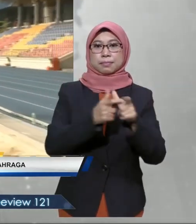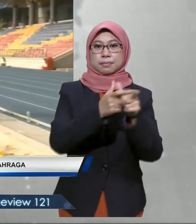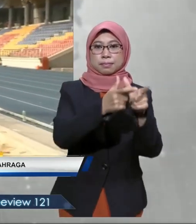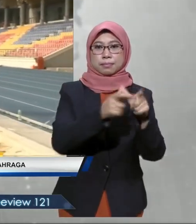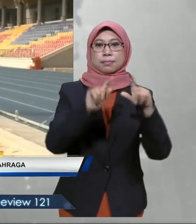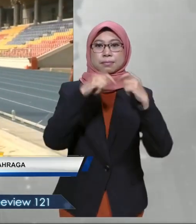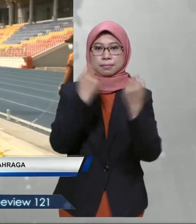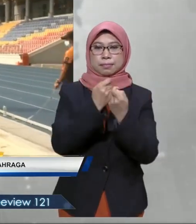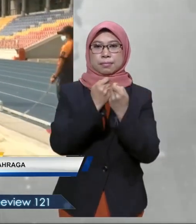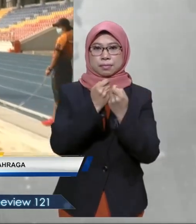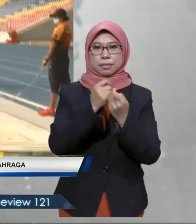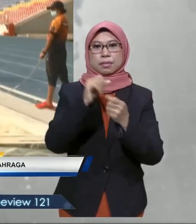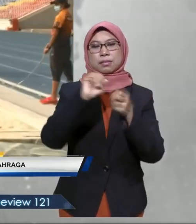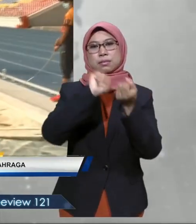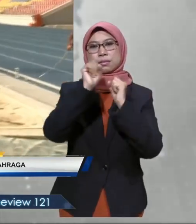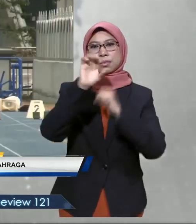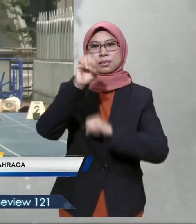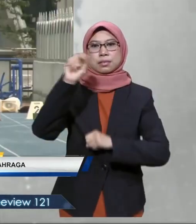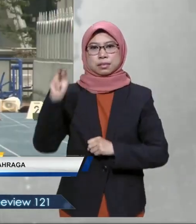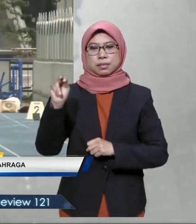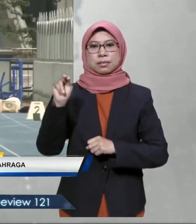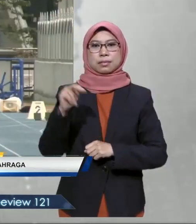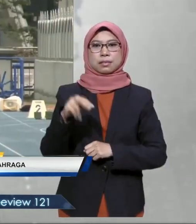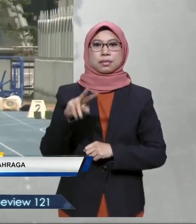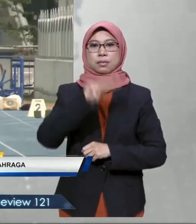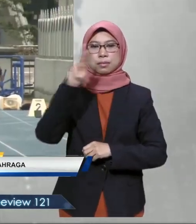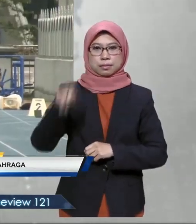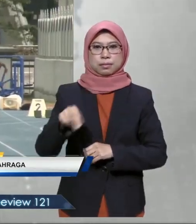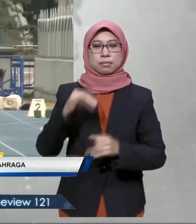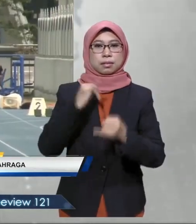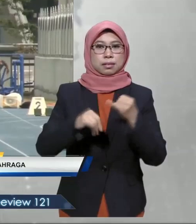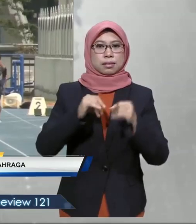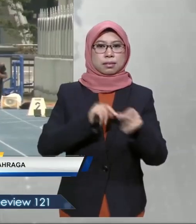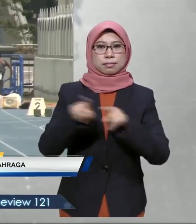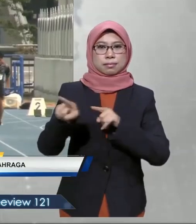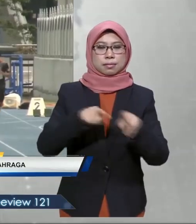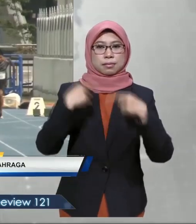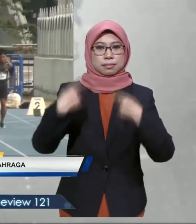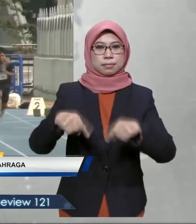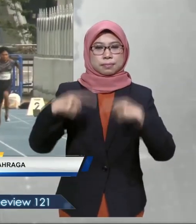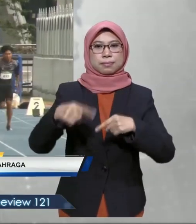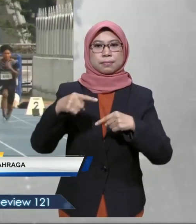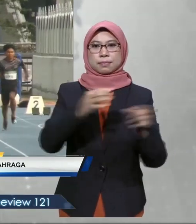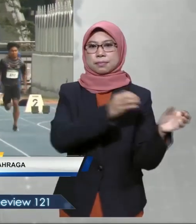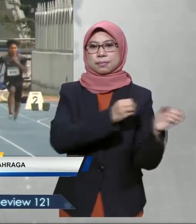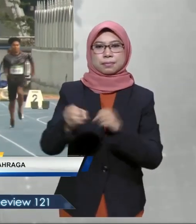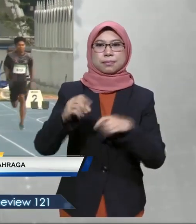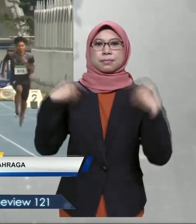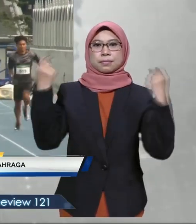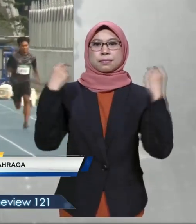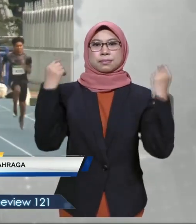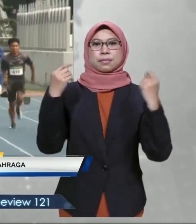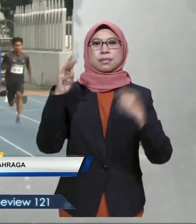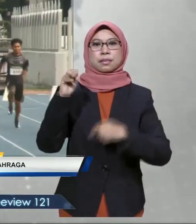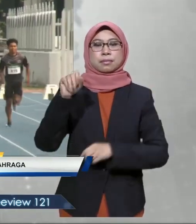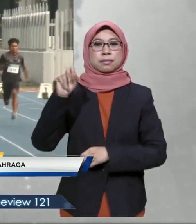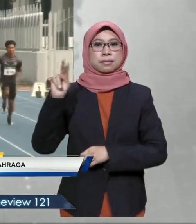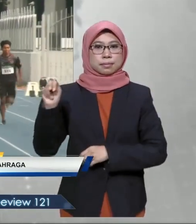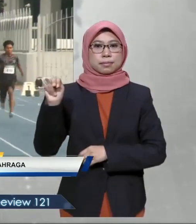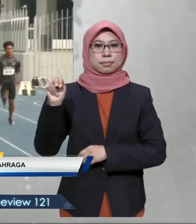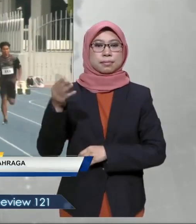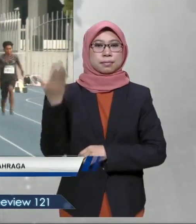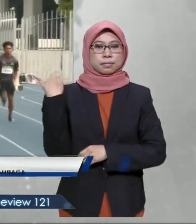negara menjelang Sukansi Vietnam November ini. Kali terakhir atlet negara berhentap sesama sendiri adalah pada pengajuran karnival majlis sukan negara